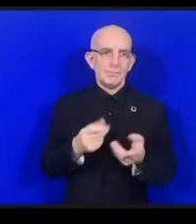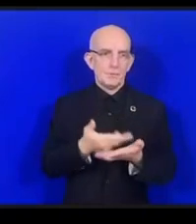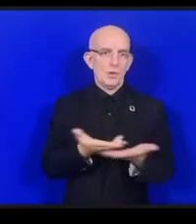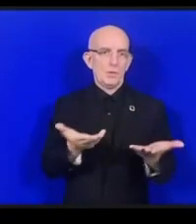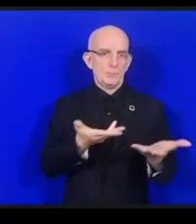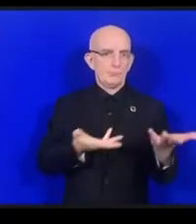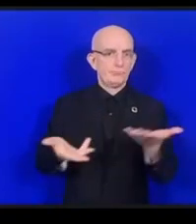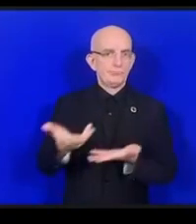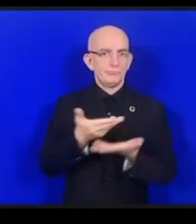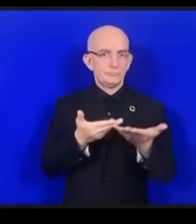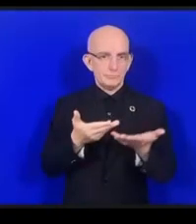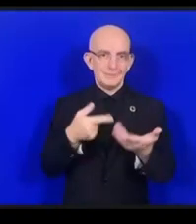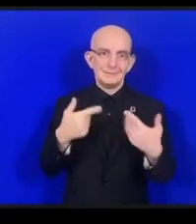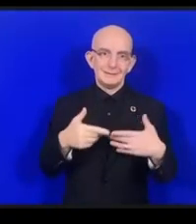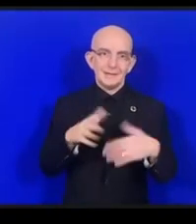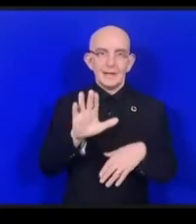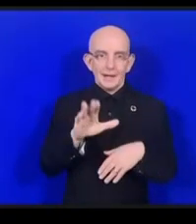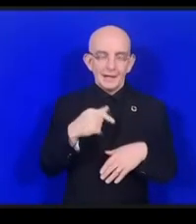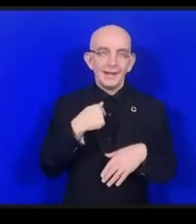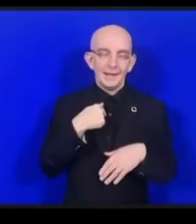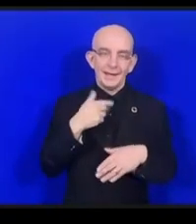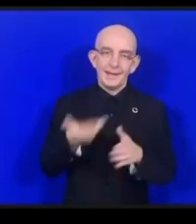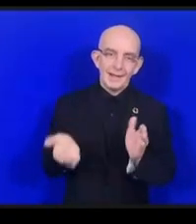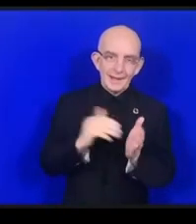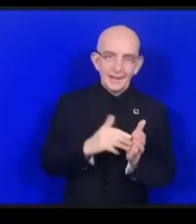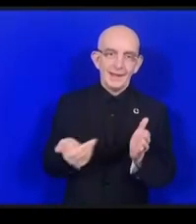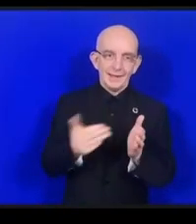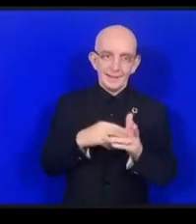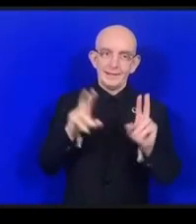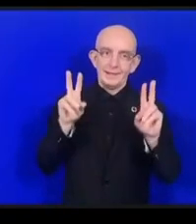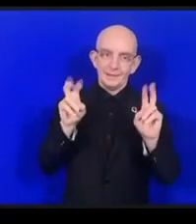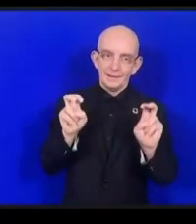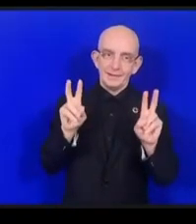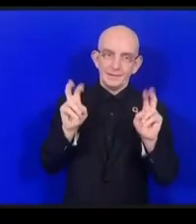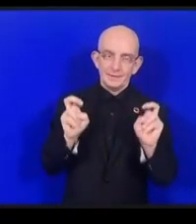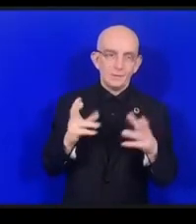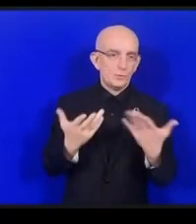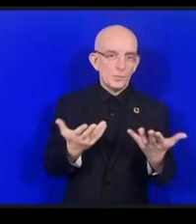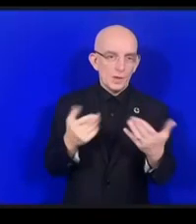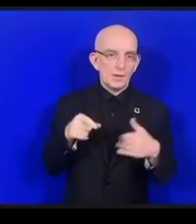この言葉を使っていますオープンデータオープンサイエンスオープンアクセス